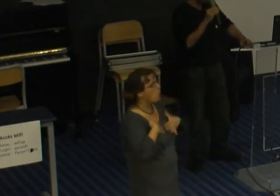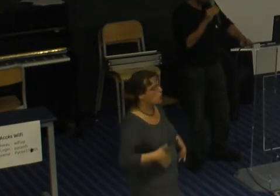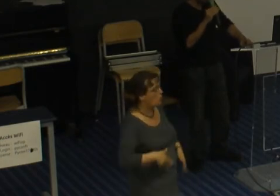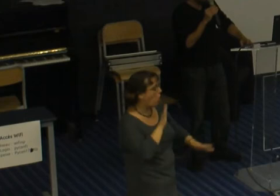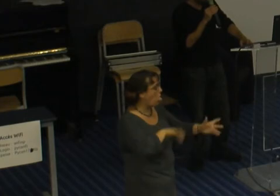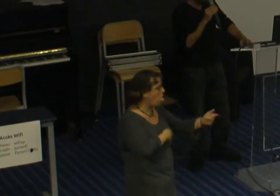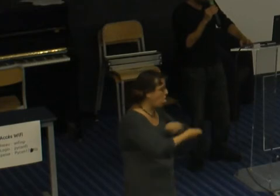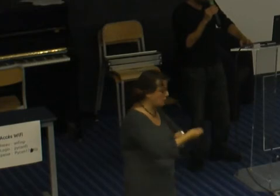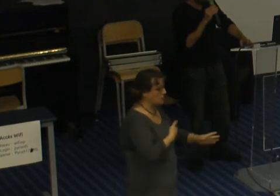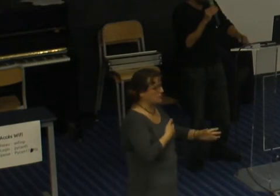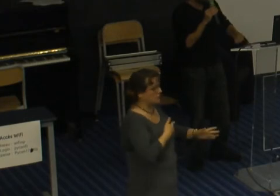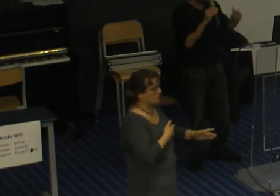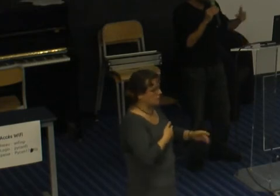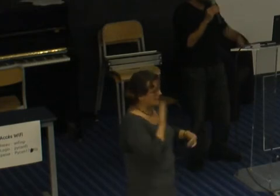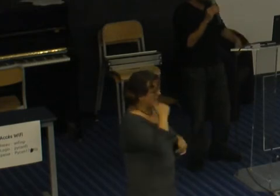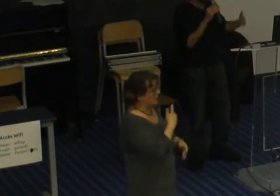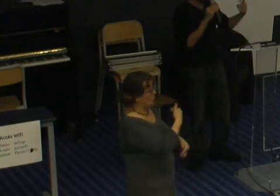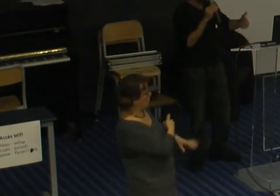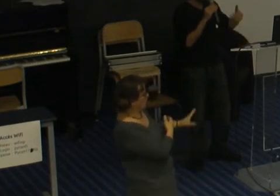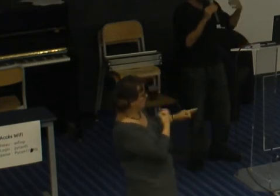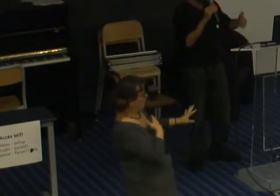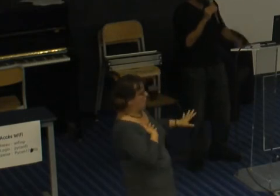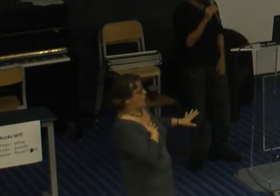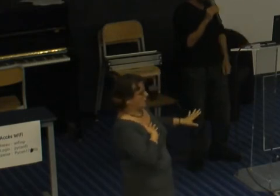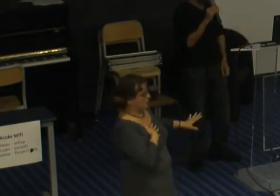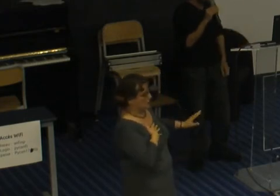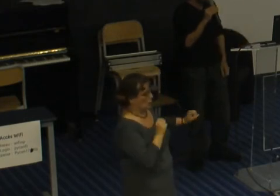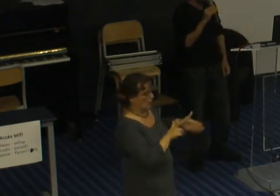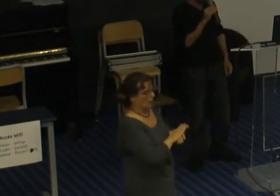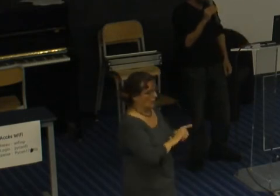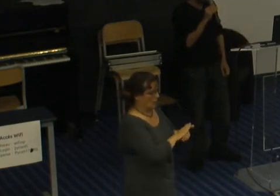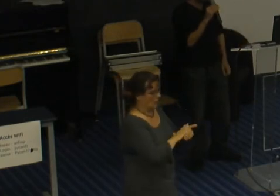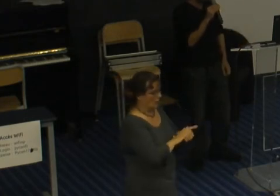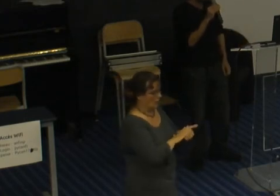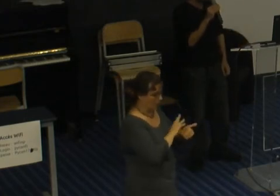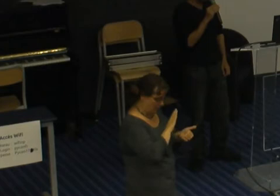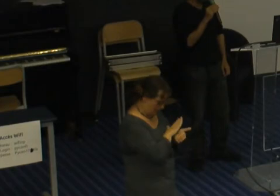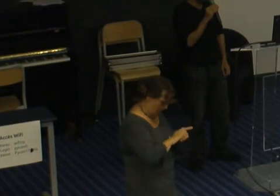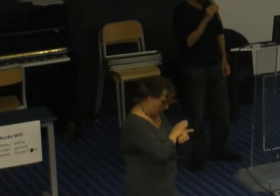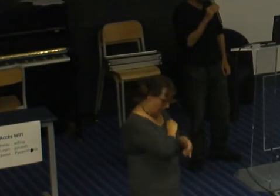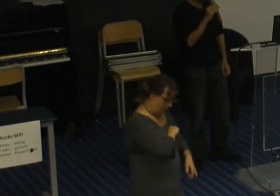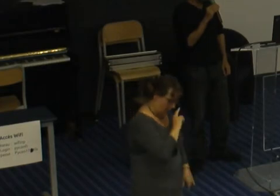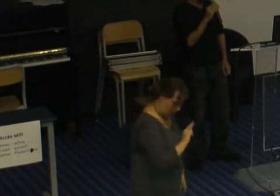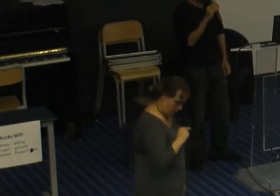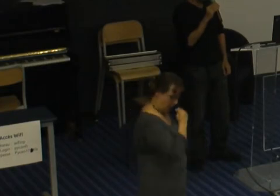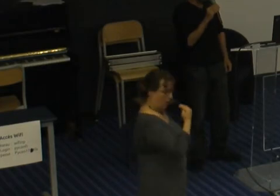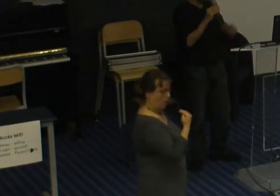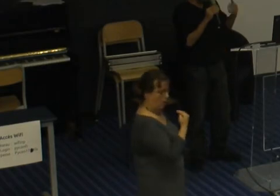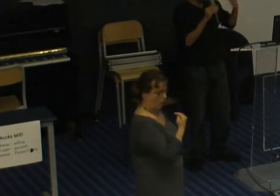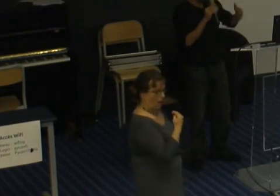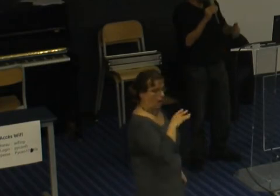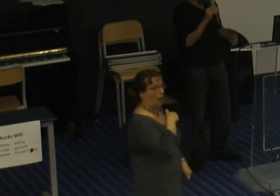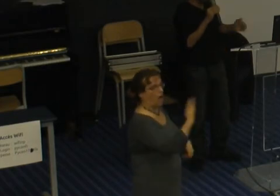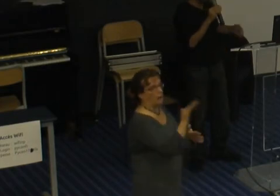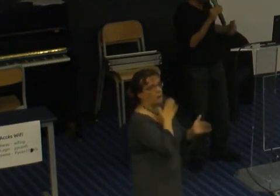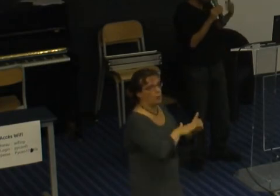inadéquat et puis du coup ils prennent conscience et puis voilà je sais pas si tout est parfait mais moi